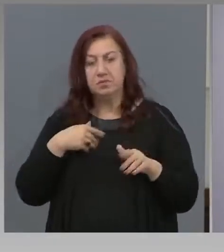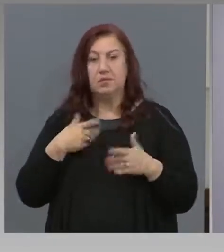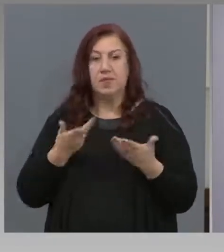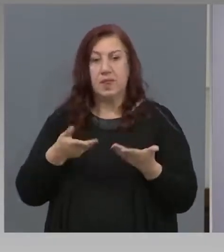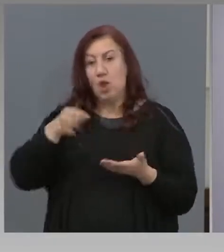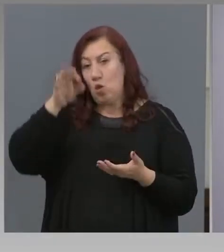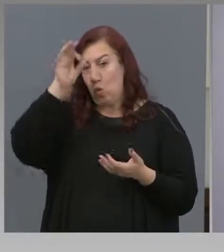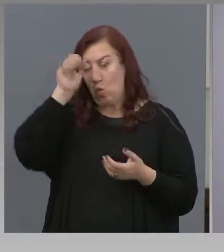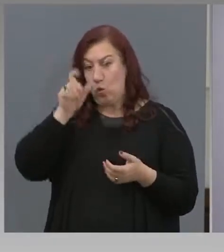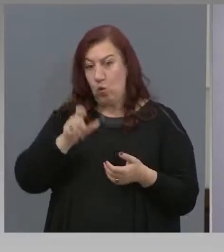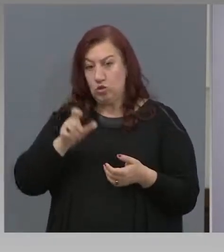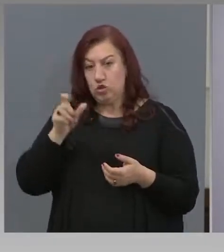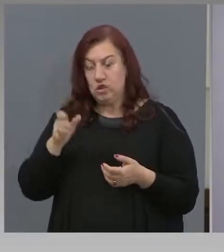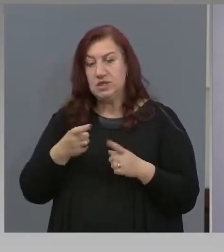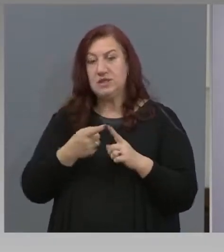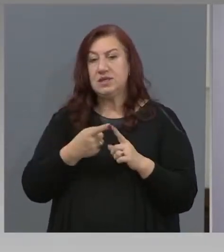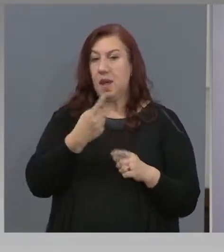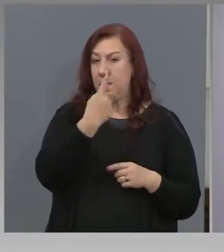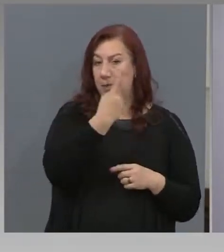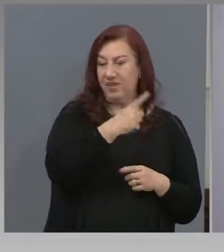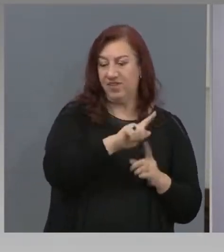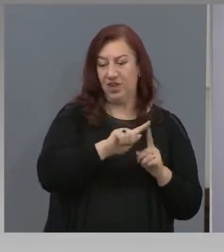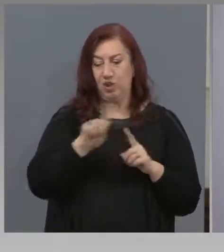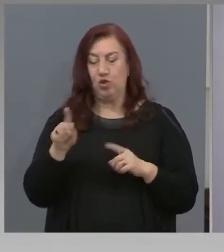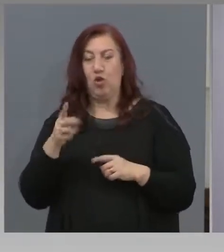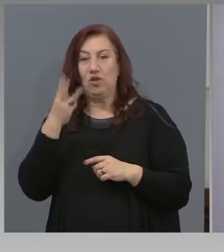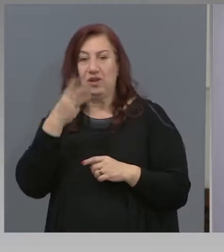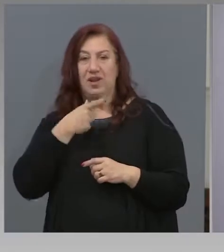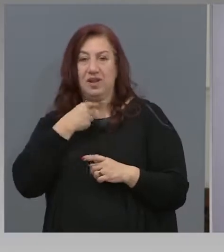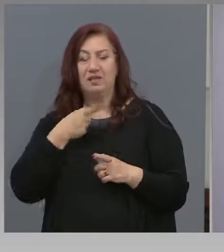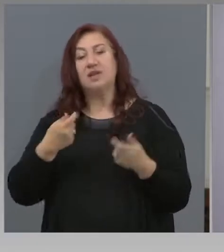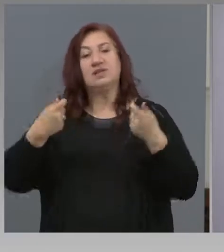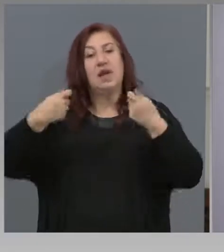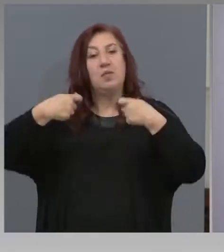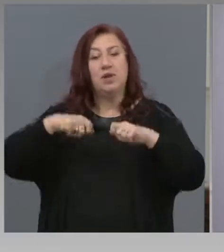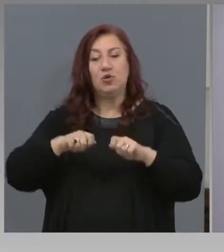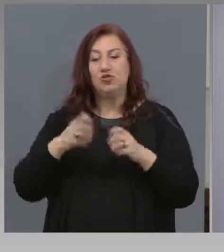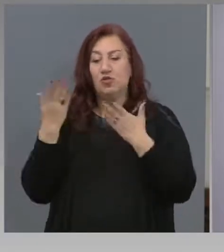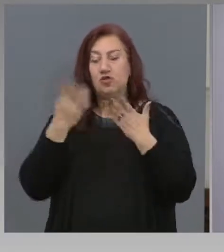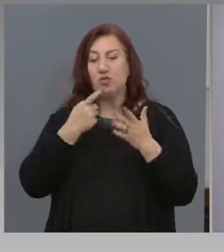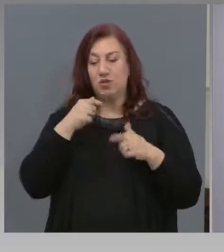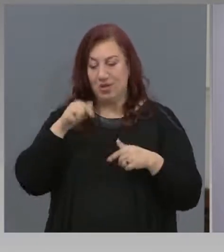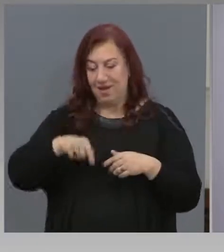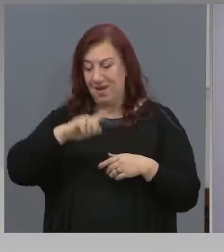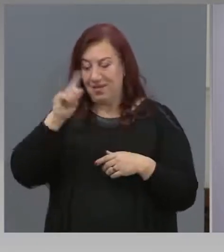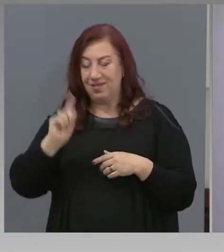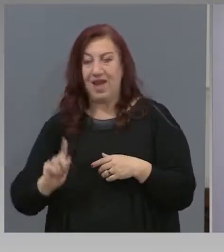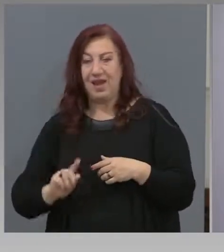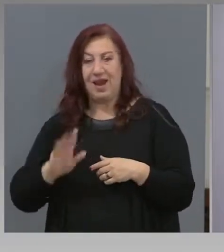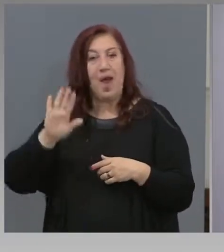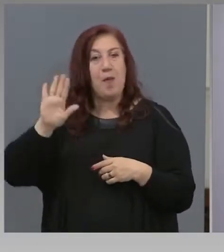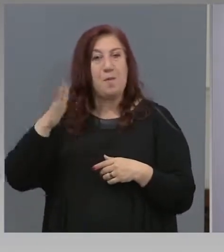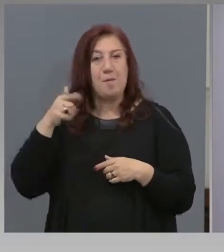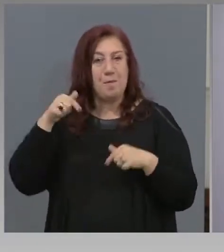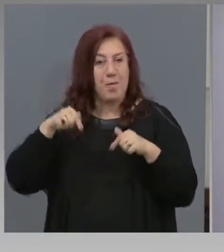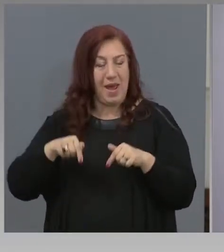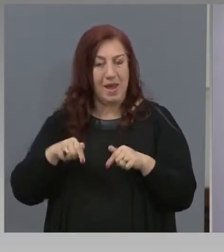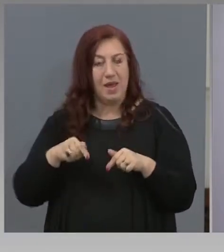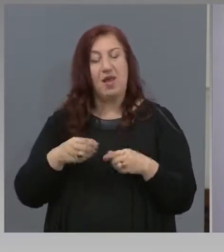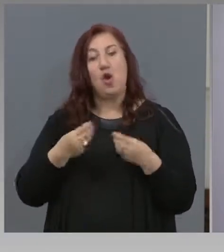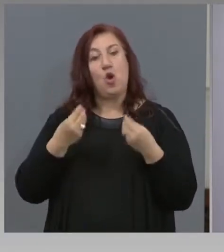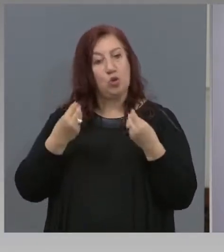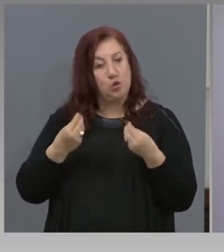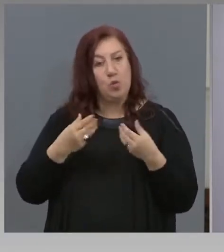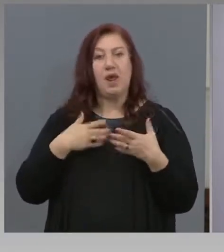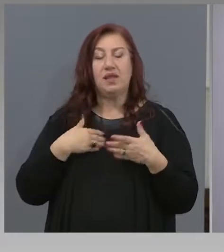Учениците от първи до трети клас приключват учебната година в края на този месец и би било добре да има дейности,